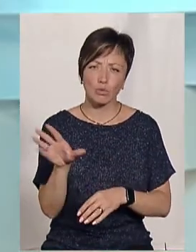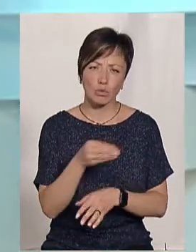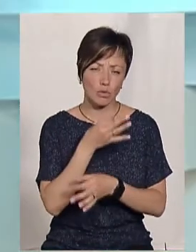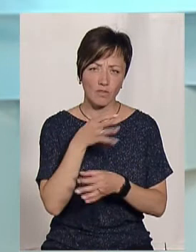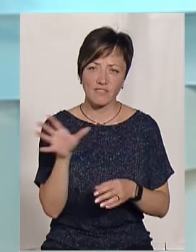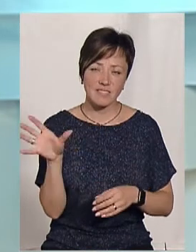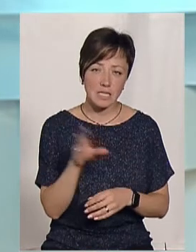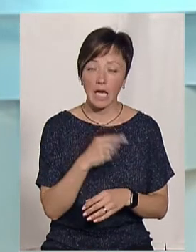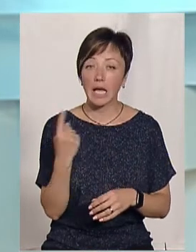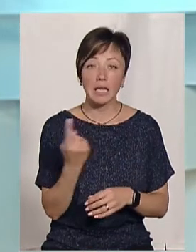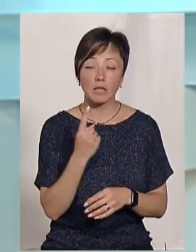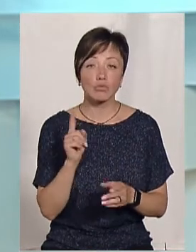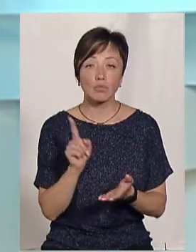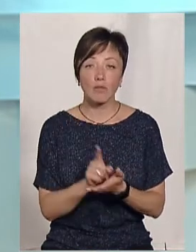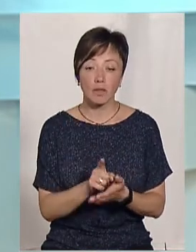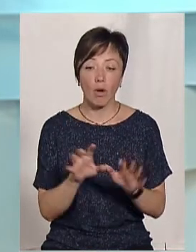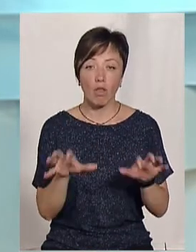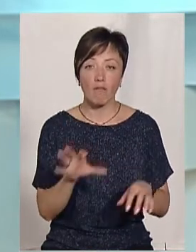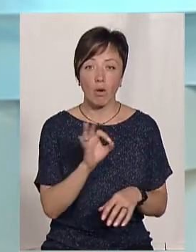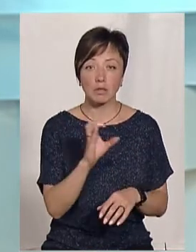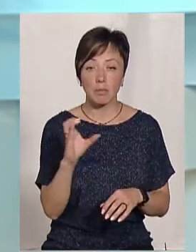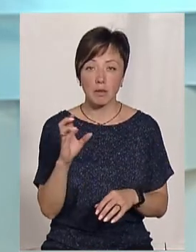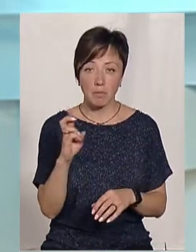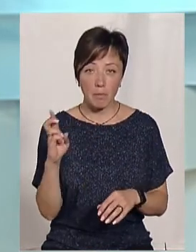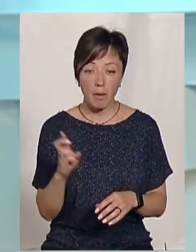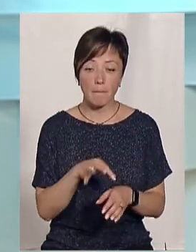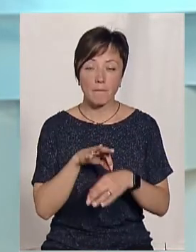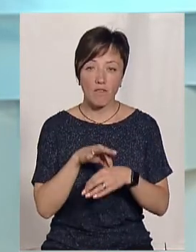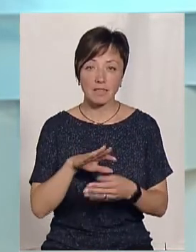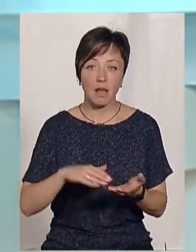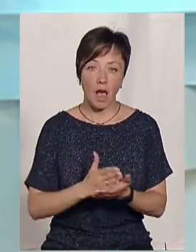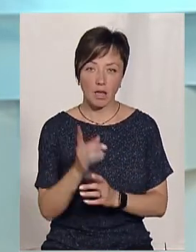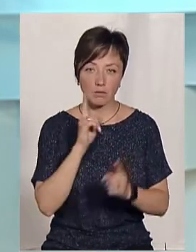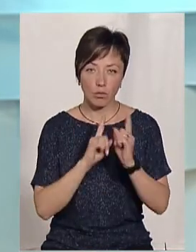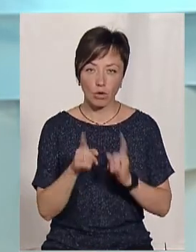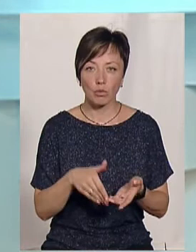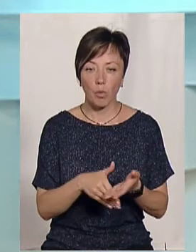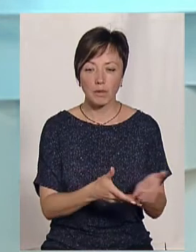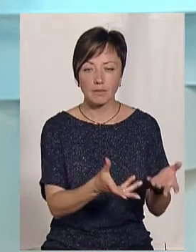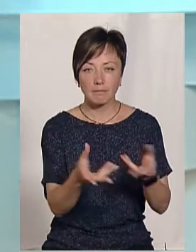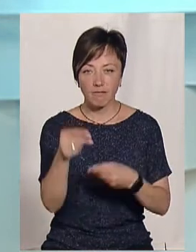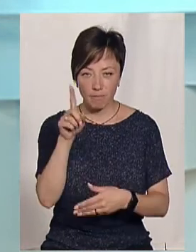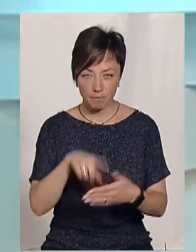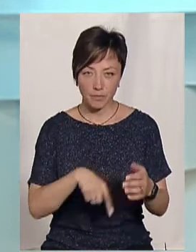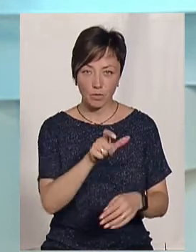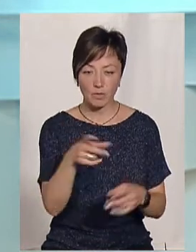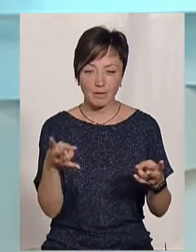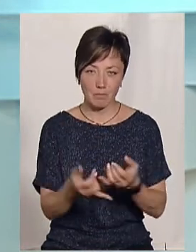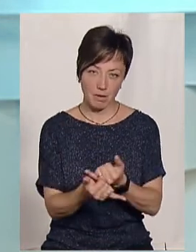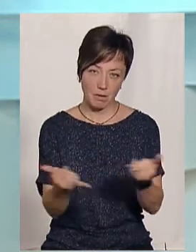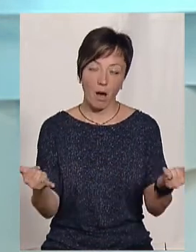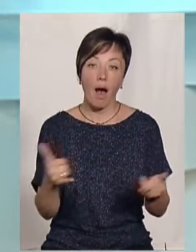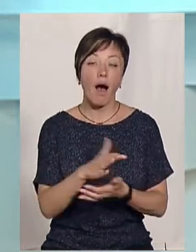Має бути єдине, що зробити голова ОСББ, це провести якісні збори і допомогти переконати мешканців, що це треба їм.